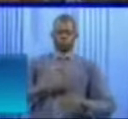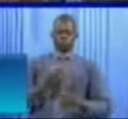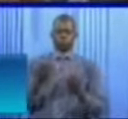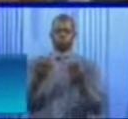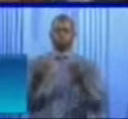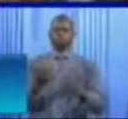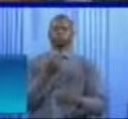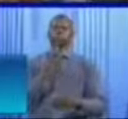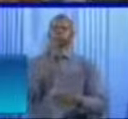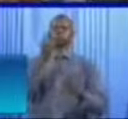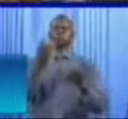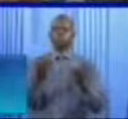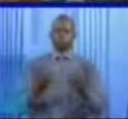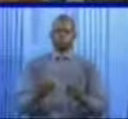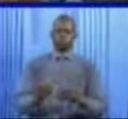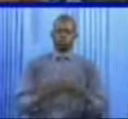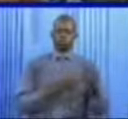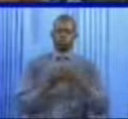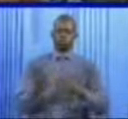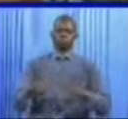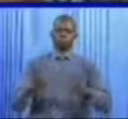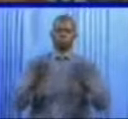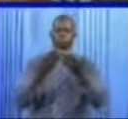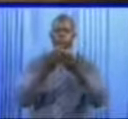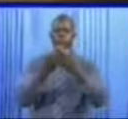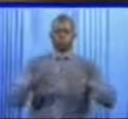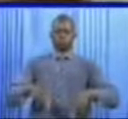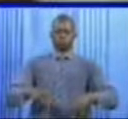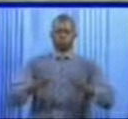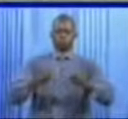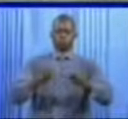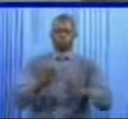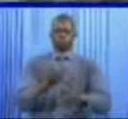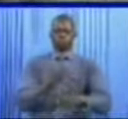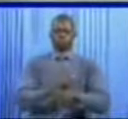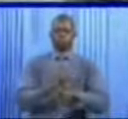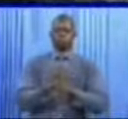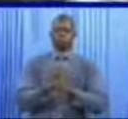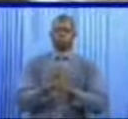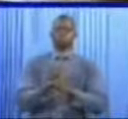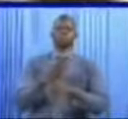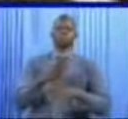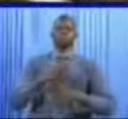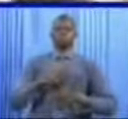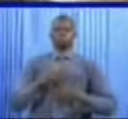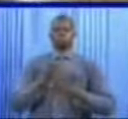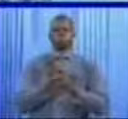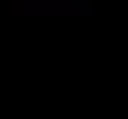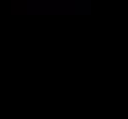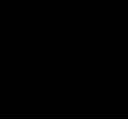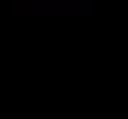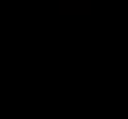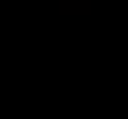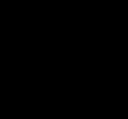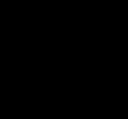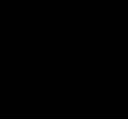solution soit trouvée afin de permettre un bon déroulement du reste de l'opération à la satisfaction des producteurs.